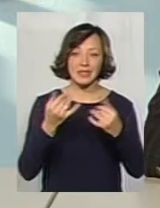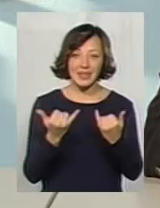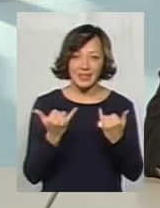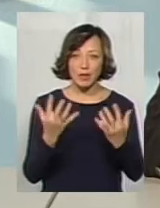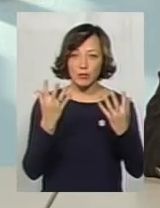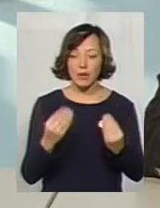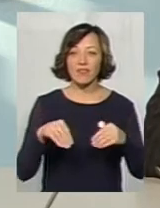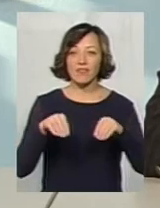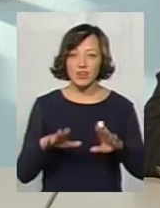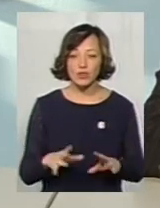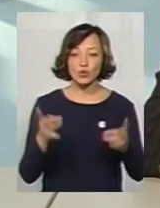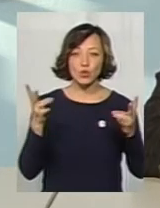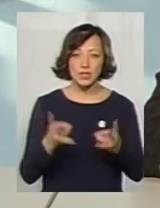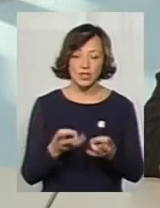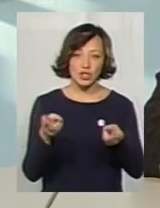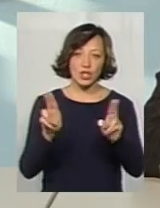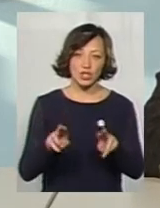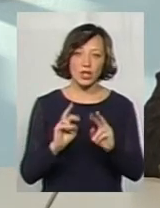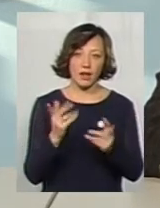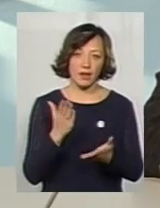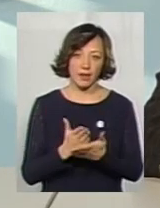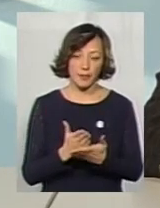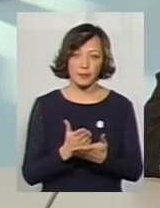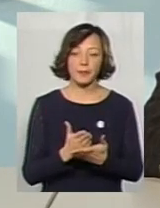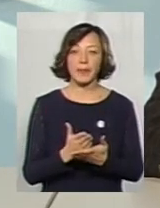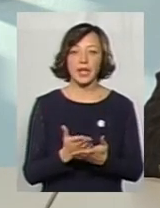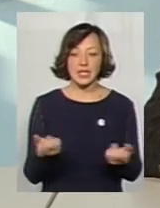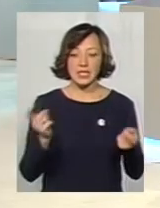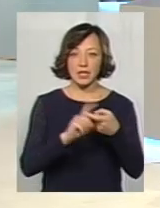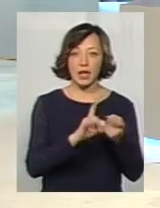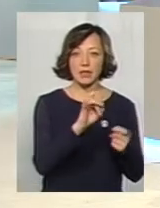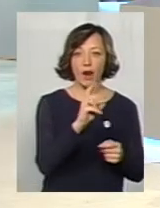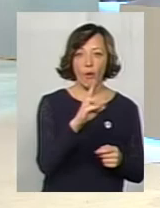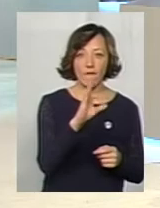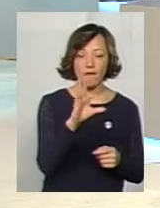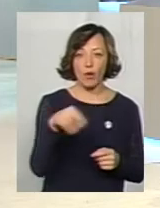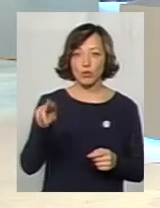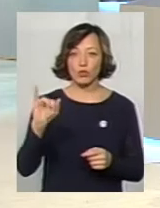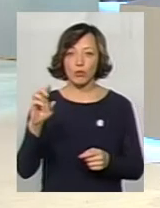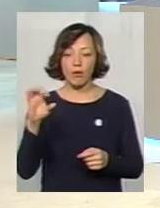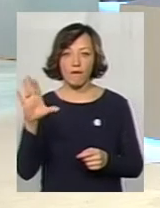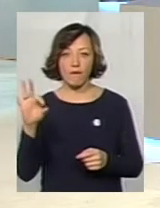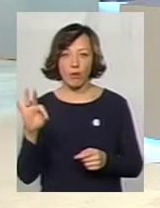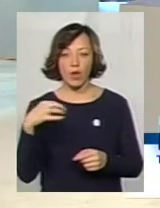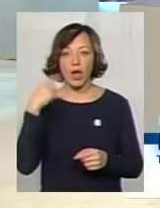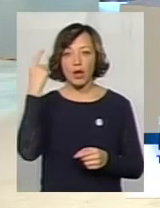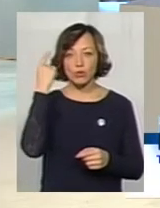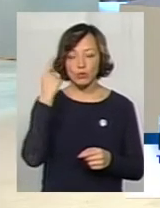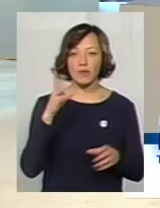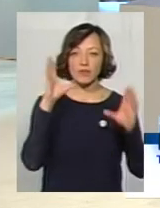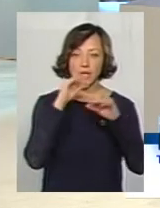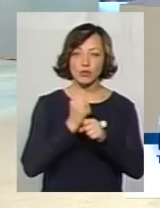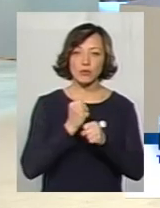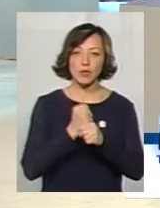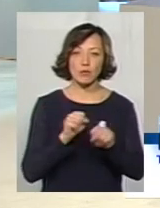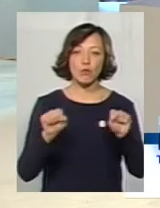вирішили, що задоцільніше його залишити таким, який є. З'єднати раково і дубово ми хочемо, я думаю, вдасться нам